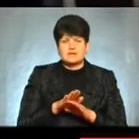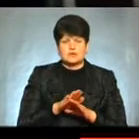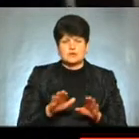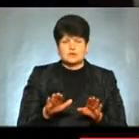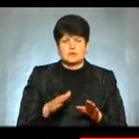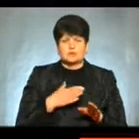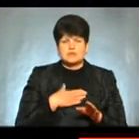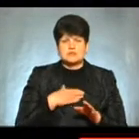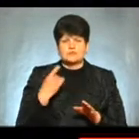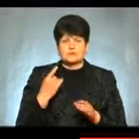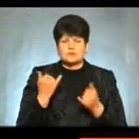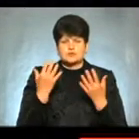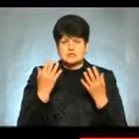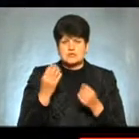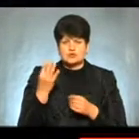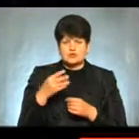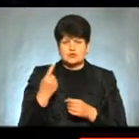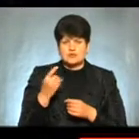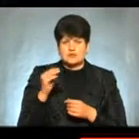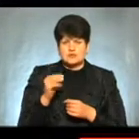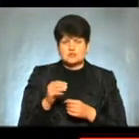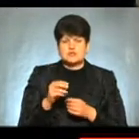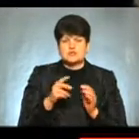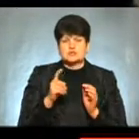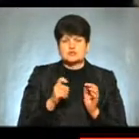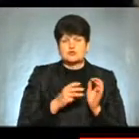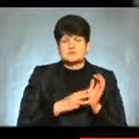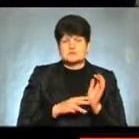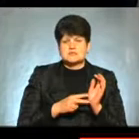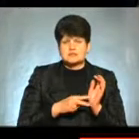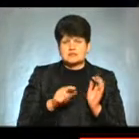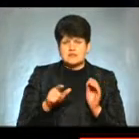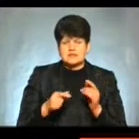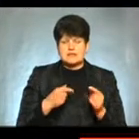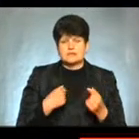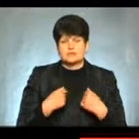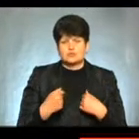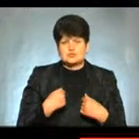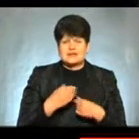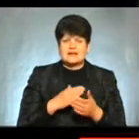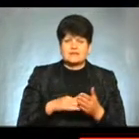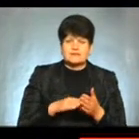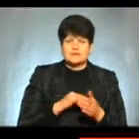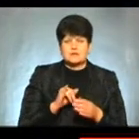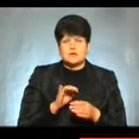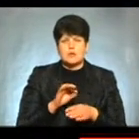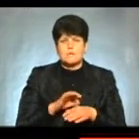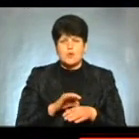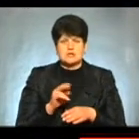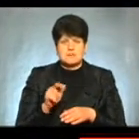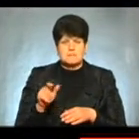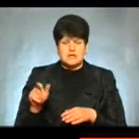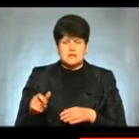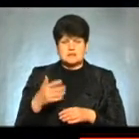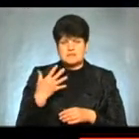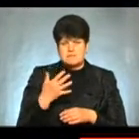області у нас на сьогоднішній день 41 187 осіб, які пострадали на астакувальці І ліквідатори, і потерпіли Значить, за